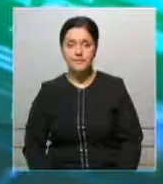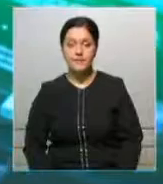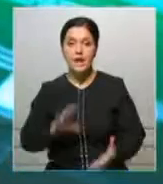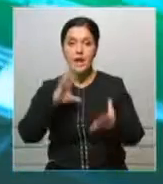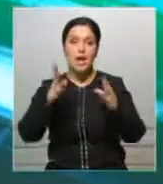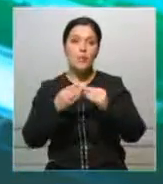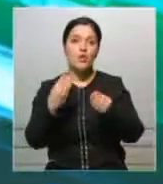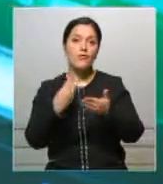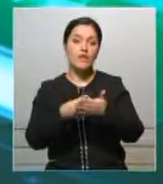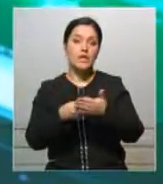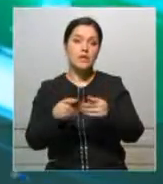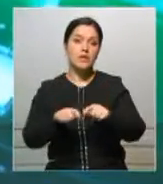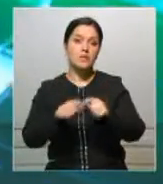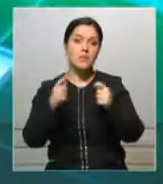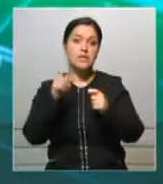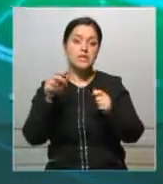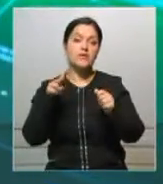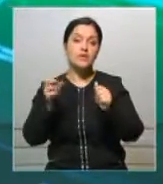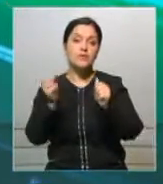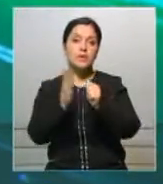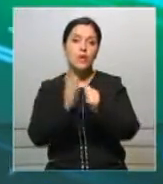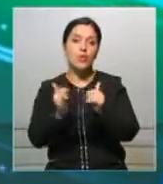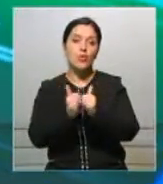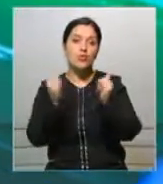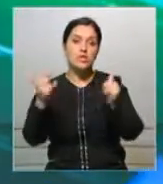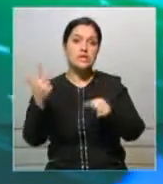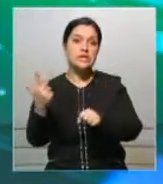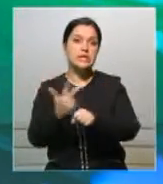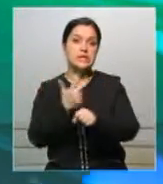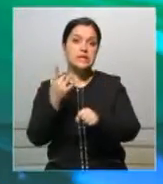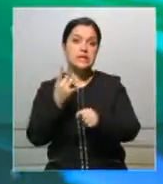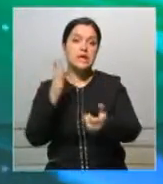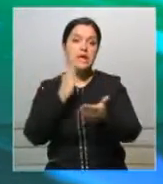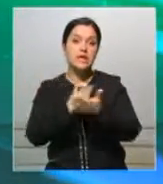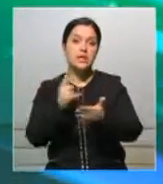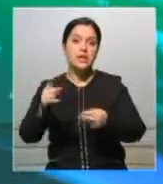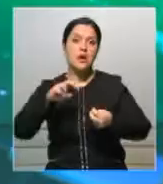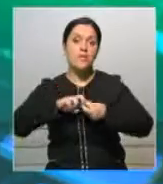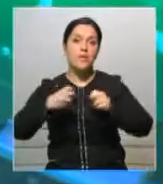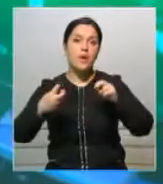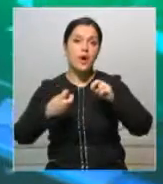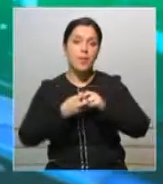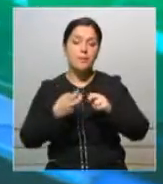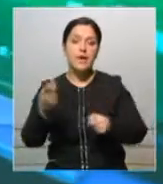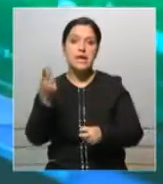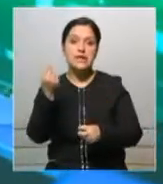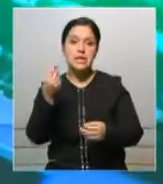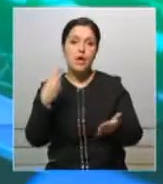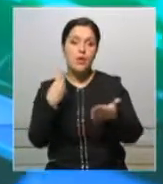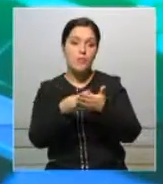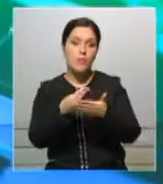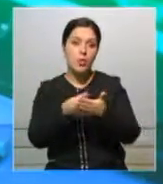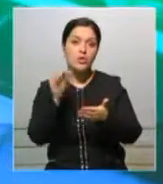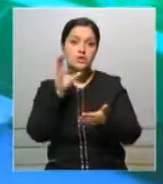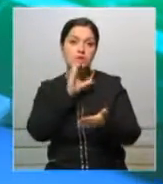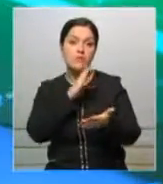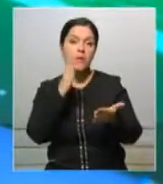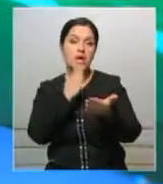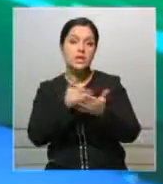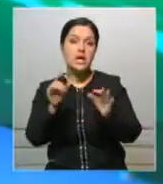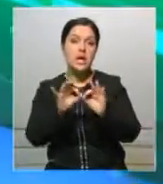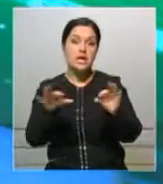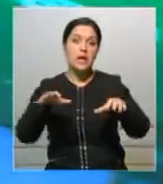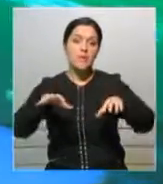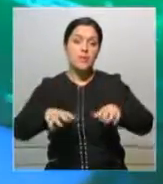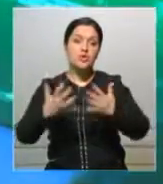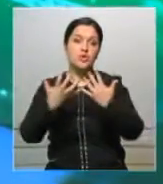Объем финансовых нарушений в стране за 2015-й увеличился втрое. О системных проблемах использования бюджетных денег сегодня